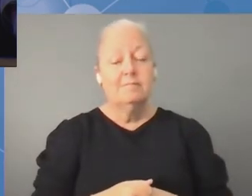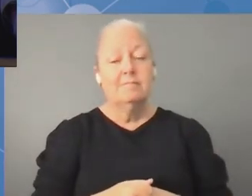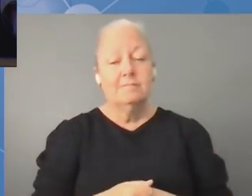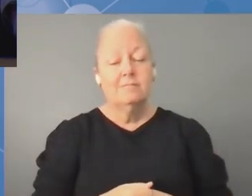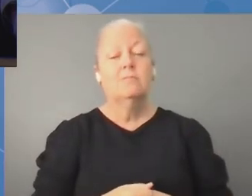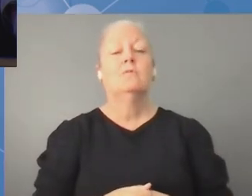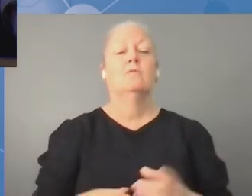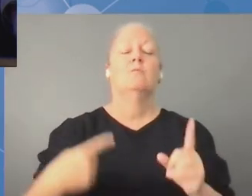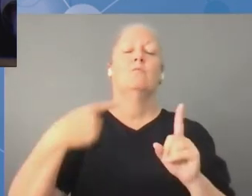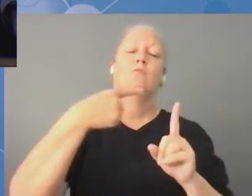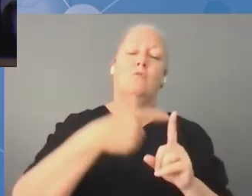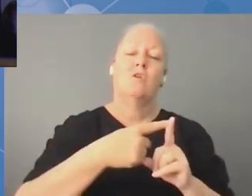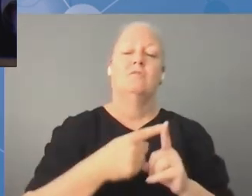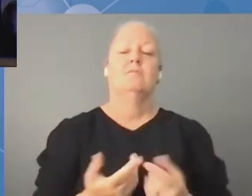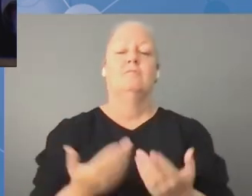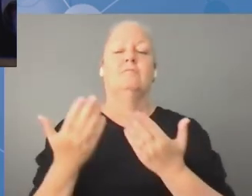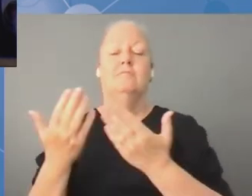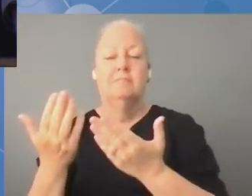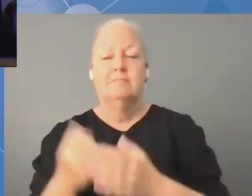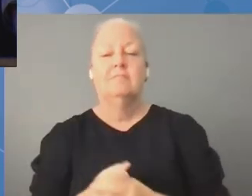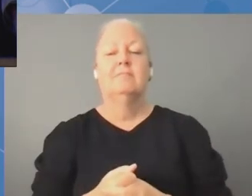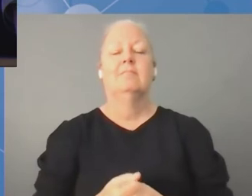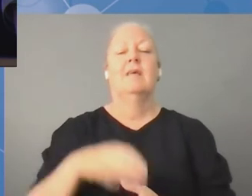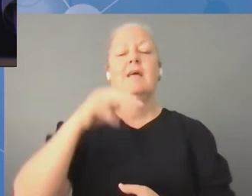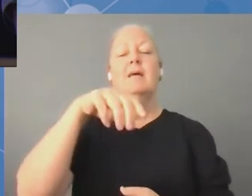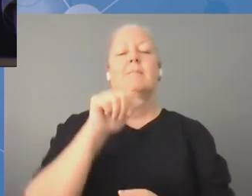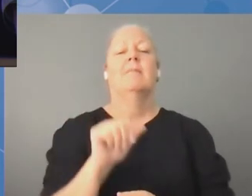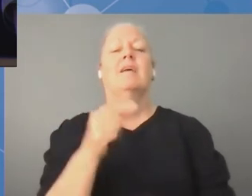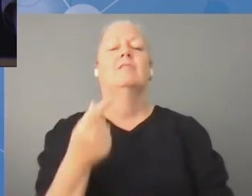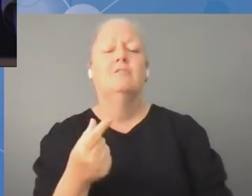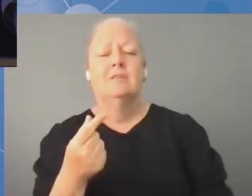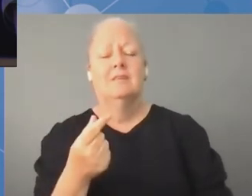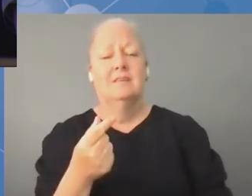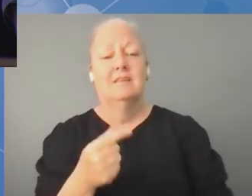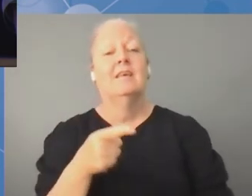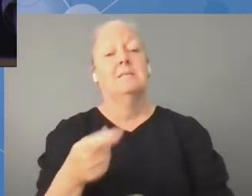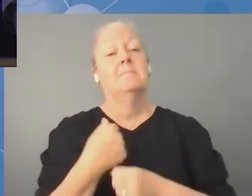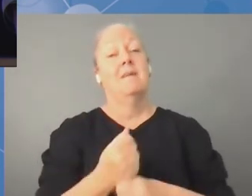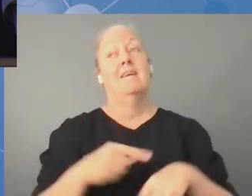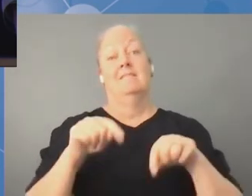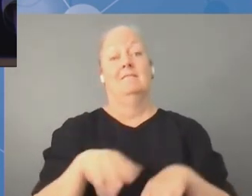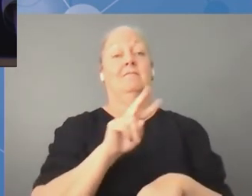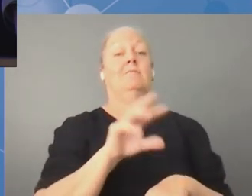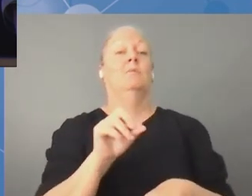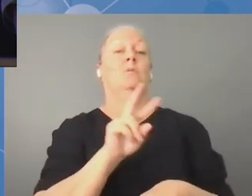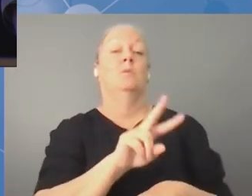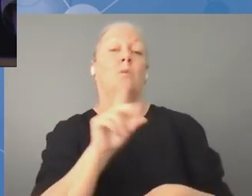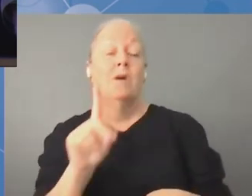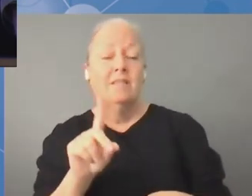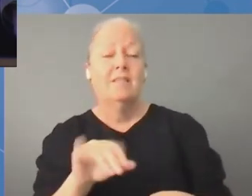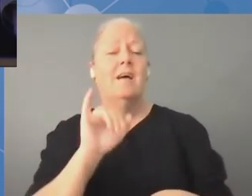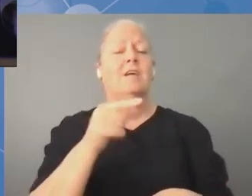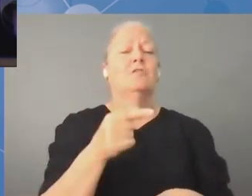2021 roku się odbył mimo pandemii. Jesteśmy ogromnie wdzięczni. Chciałbym również zadać pytanie, bo